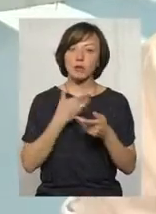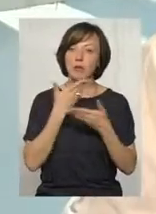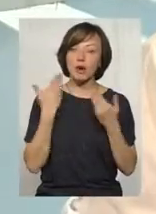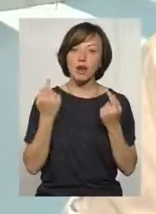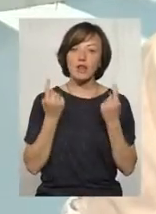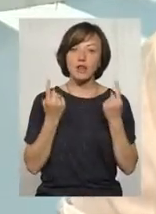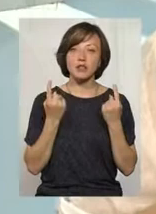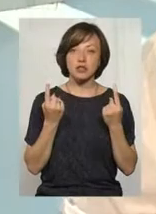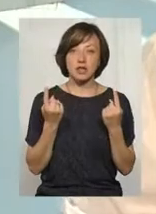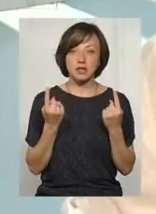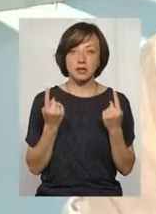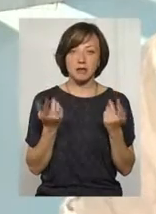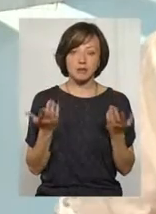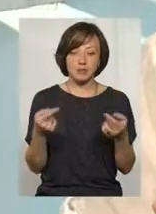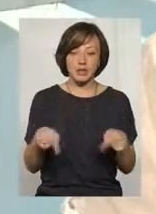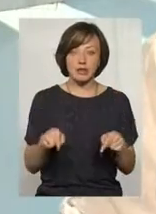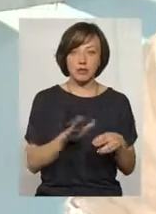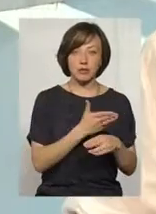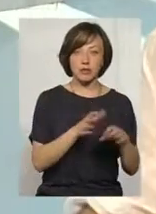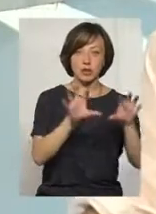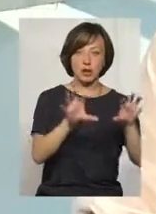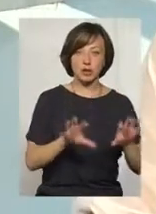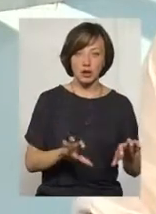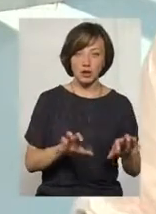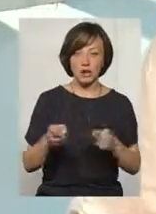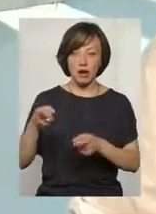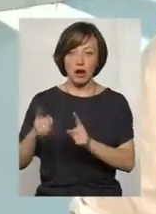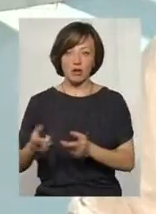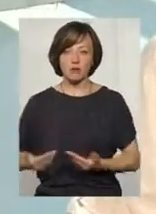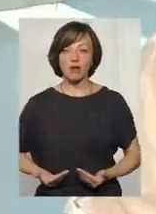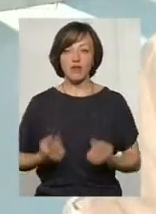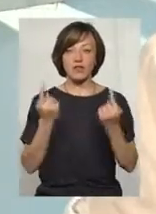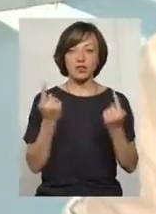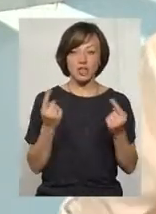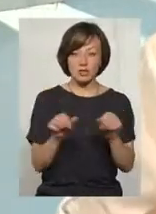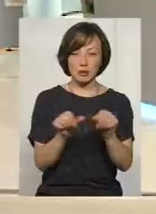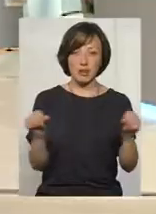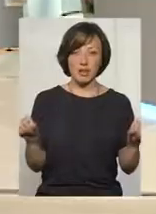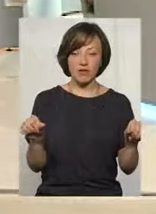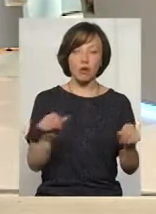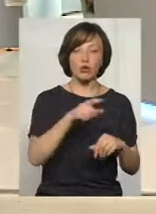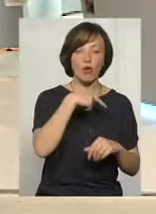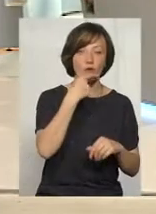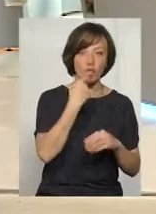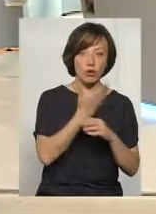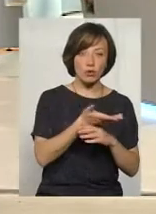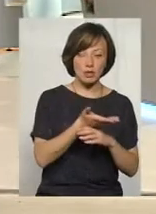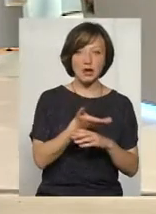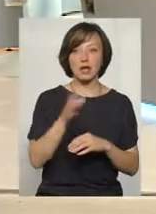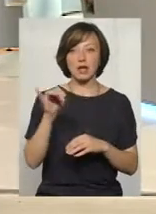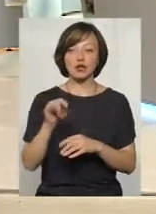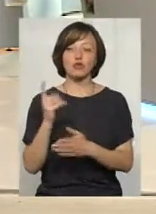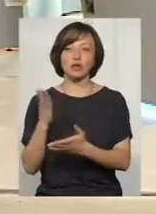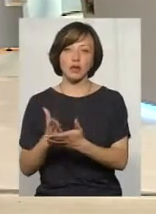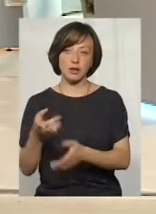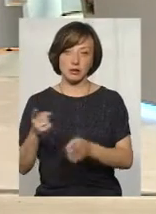величезна прірва між законодавством і реальністю, величезна прірва між тим, що говориться, проголошується, і